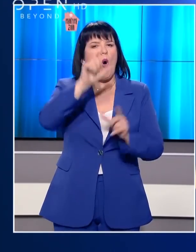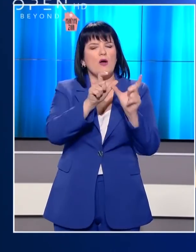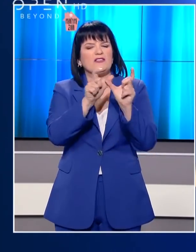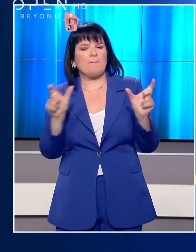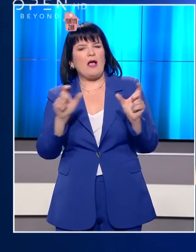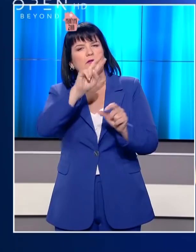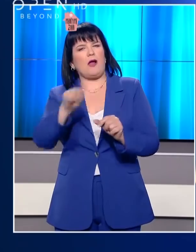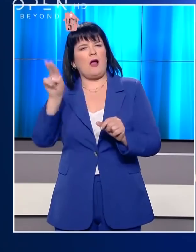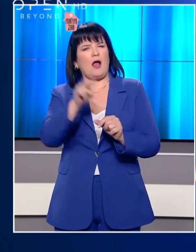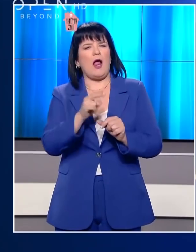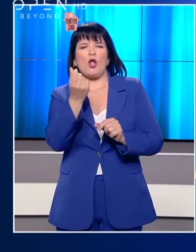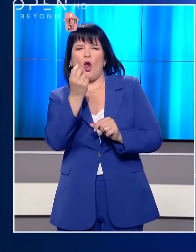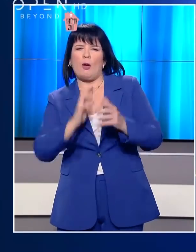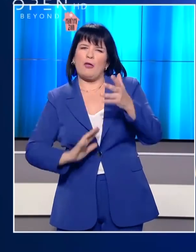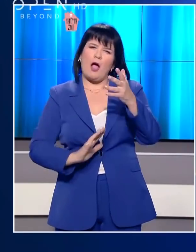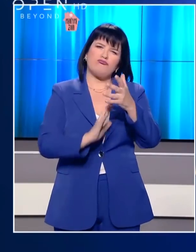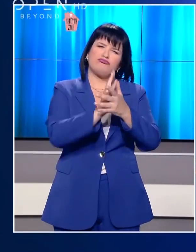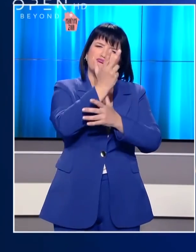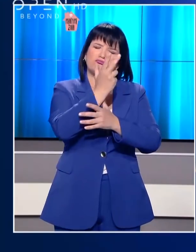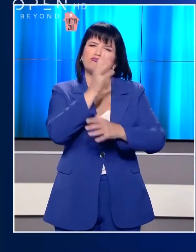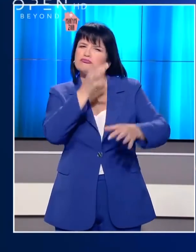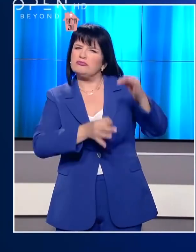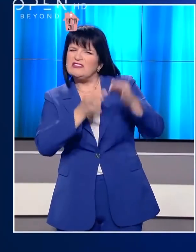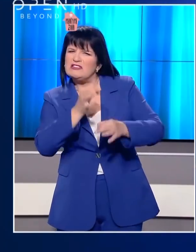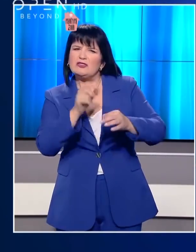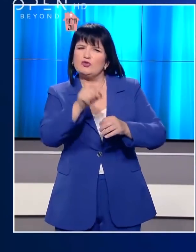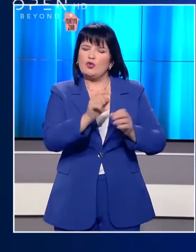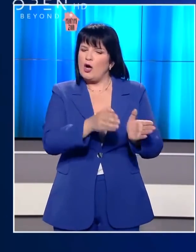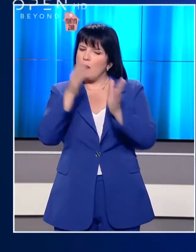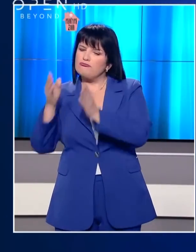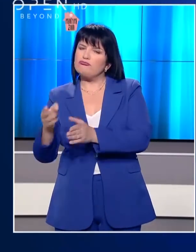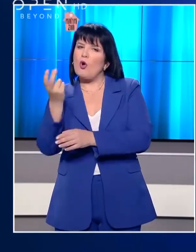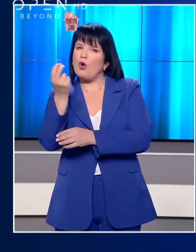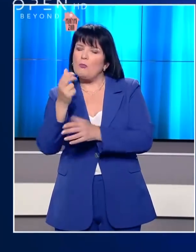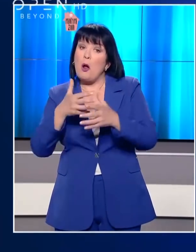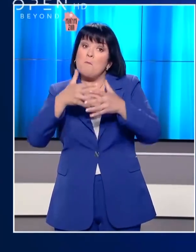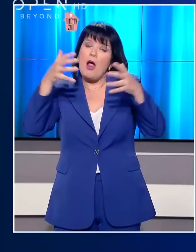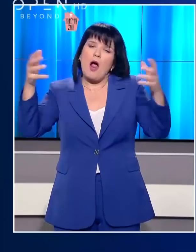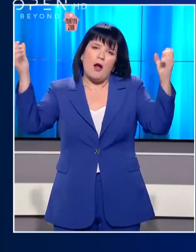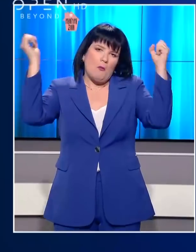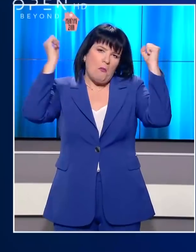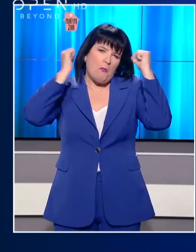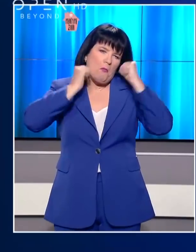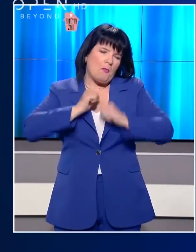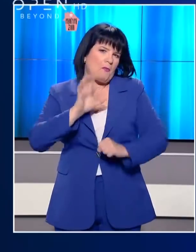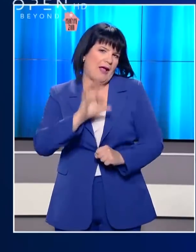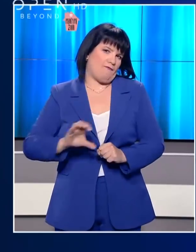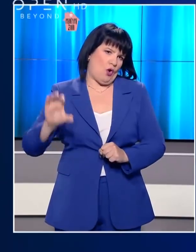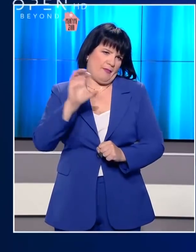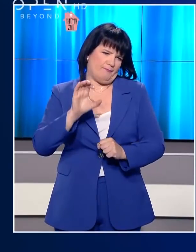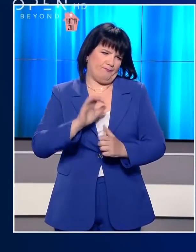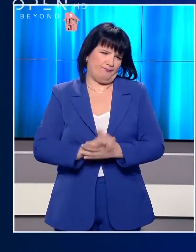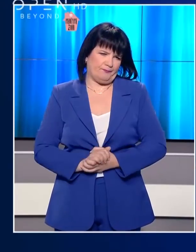να ανοίγουν και πάλι την οικονομία τους. Η κουβέντα άρχισε να στρέφεται τώρα στην οικονομία και το τεράστιο πλήγμα που θα δεχθεί η ευρωζώνη.